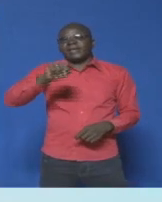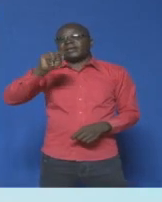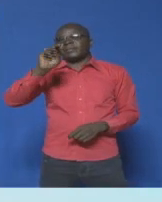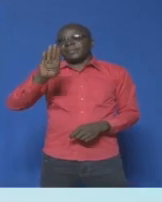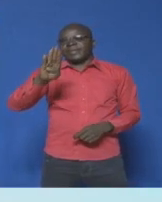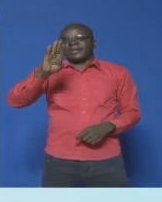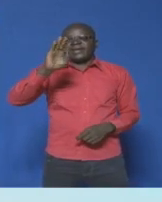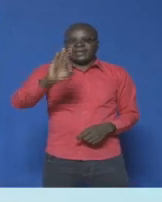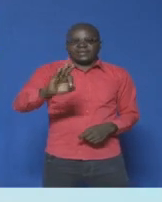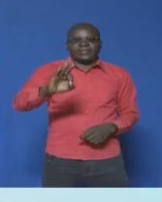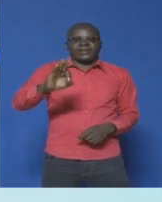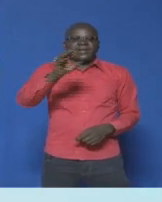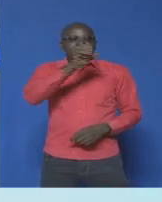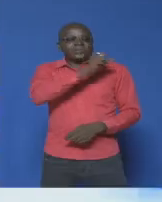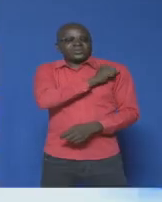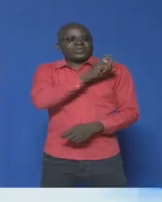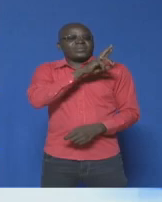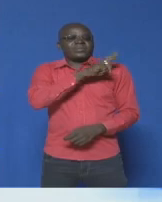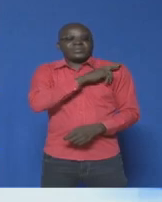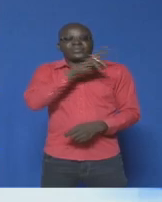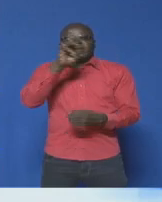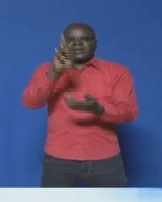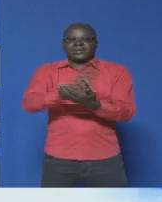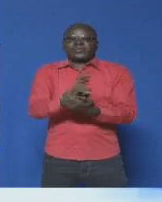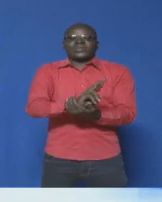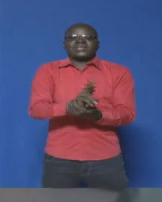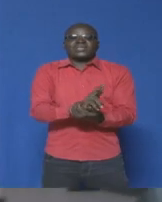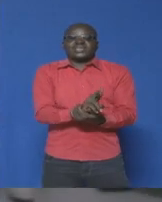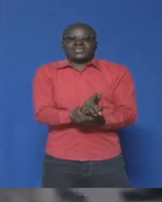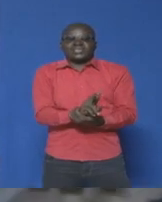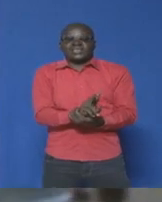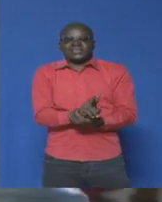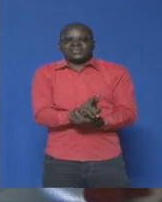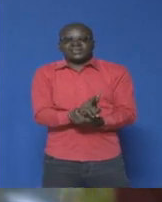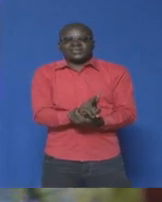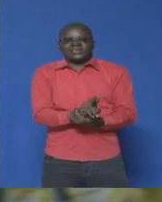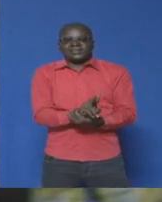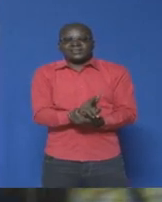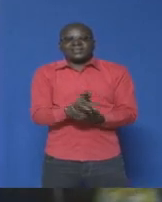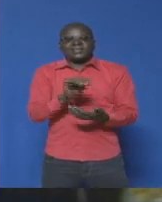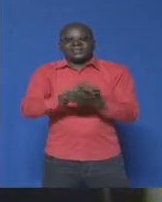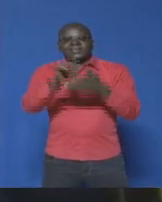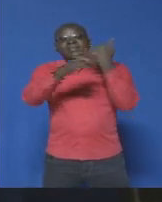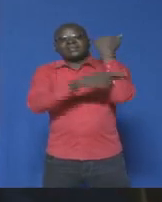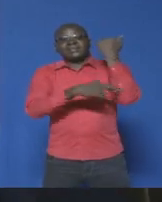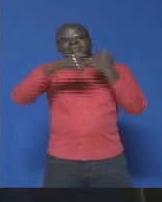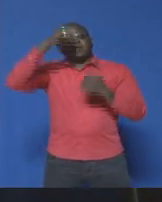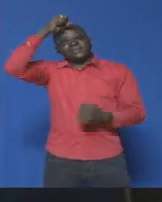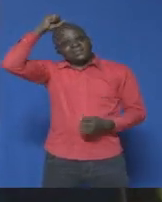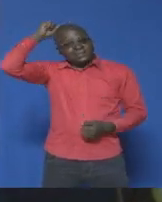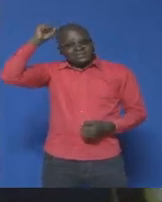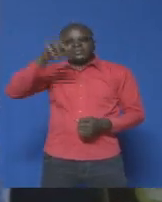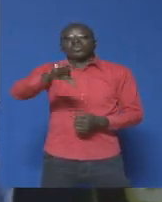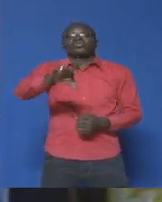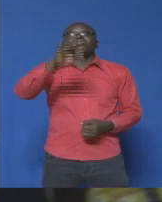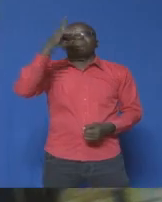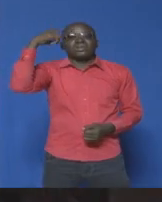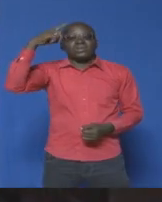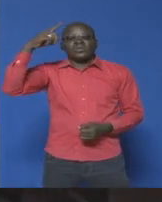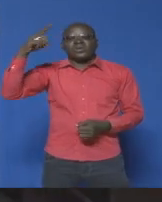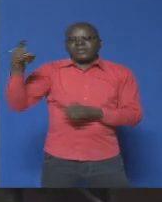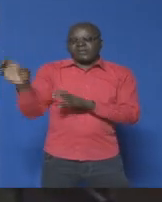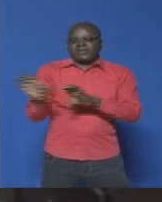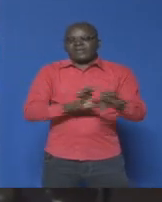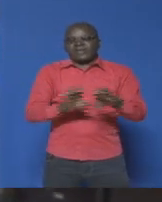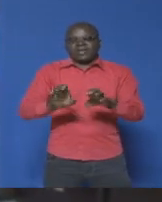'est la région du Sahel qui a été choisie pour abriter le